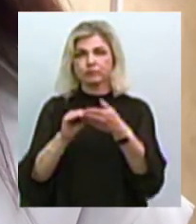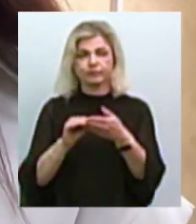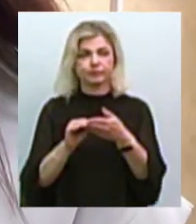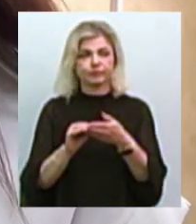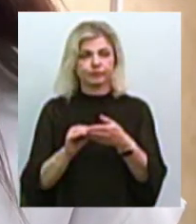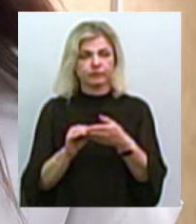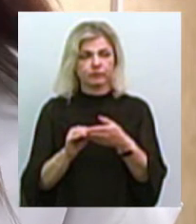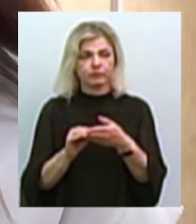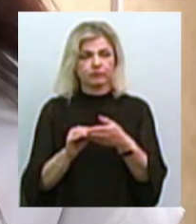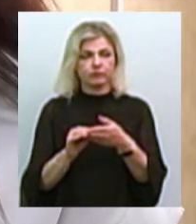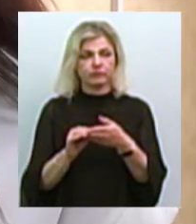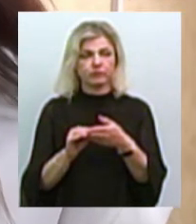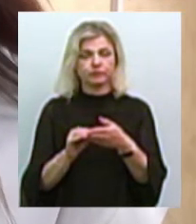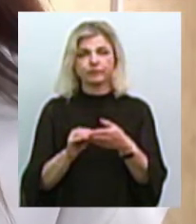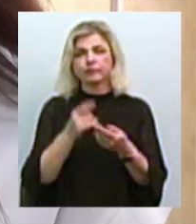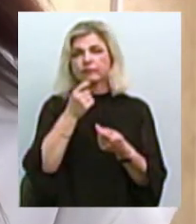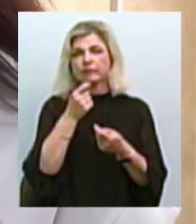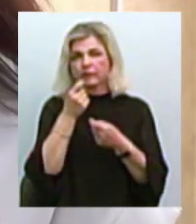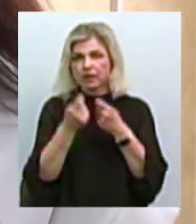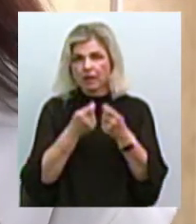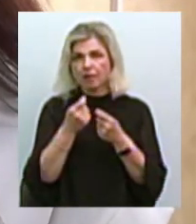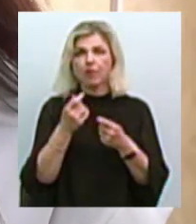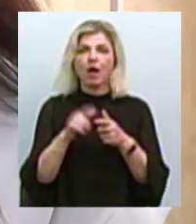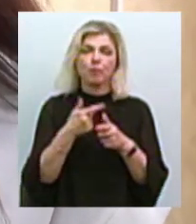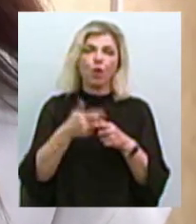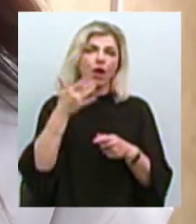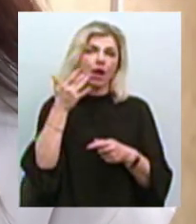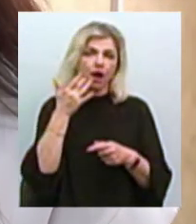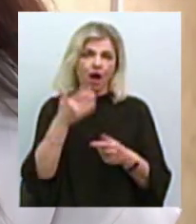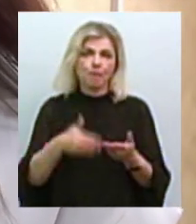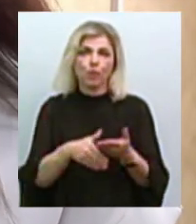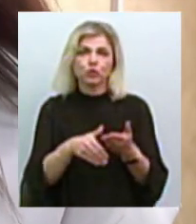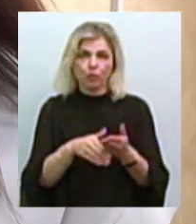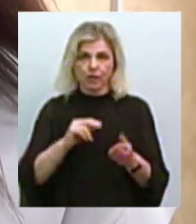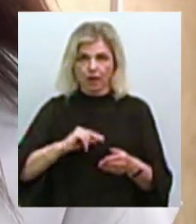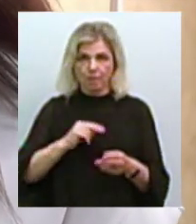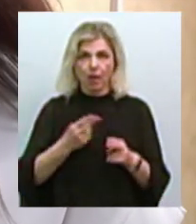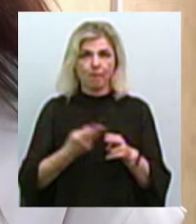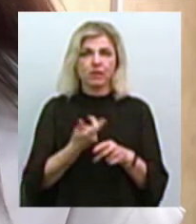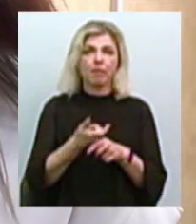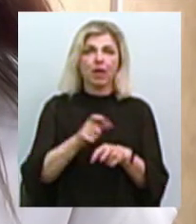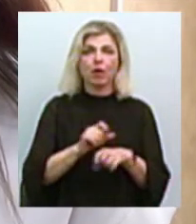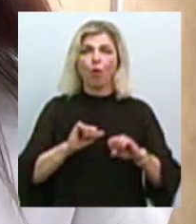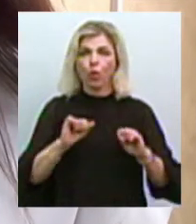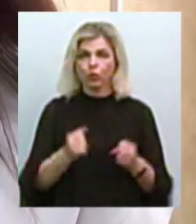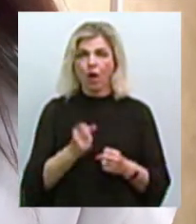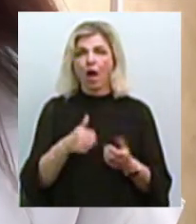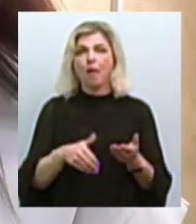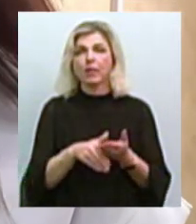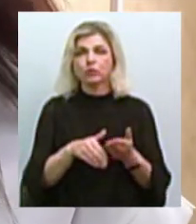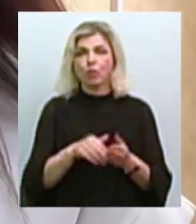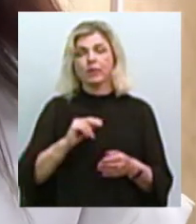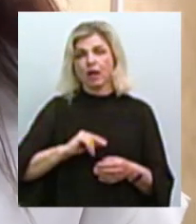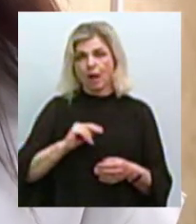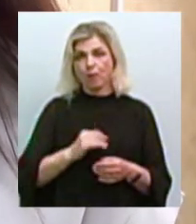дрібна підсобна робота або легка праця, без переохолодження. А підсобні роботи, як, звісно, у нас